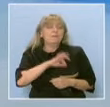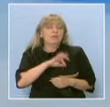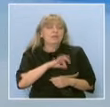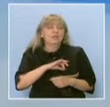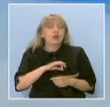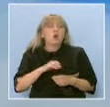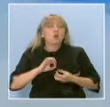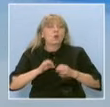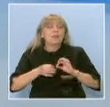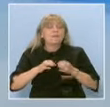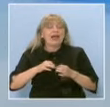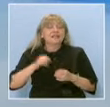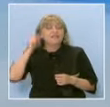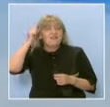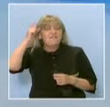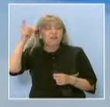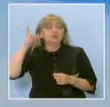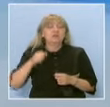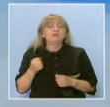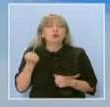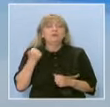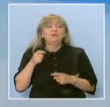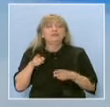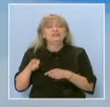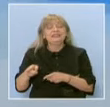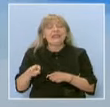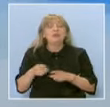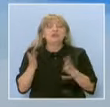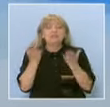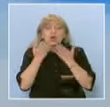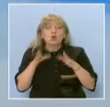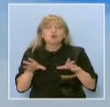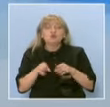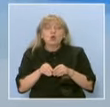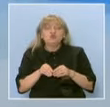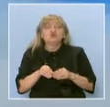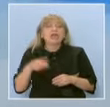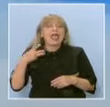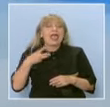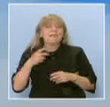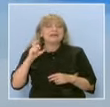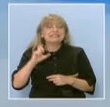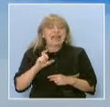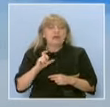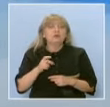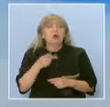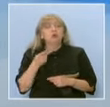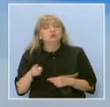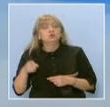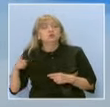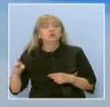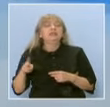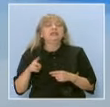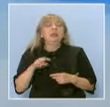Победител в младшата възраст стана съученичката му Ема Станкова. Призове места завоюваха и другите